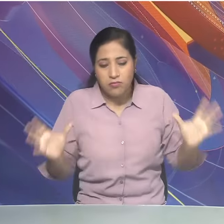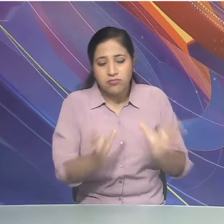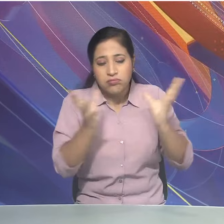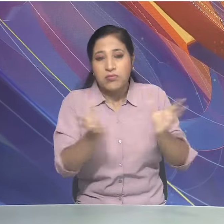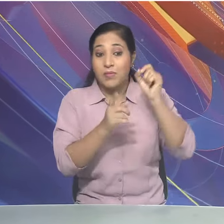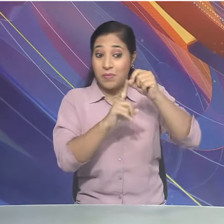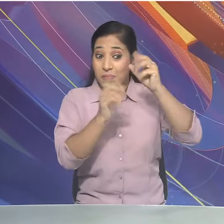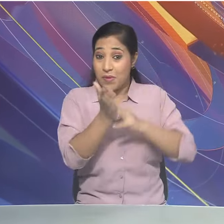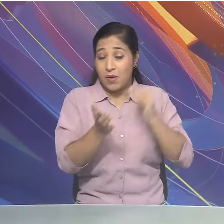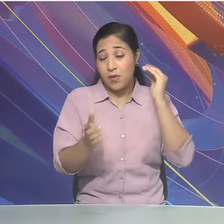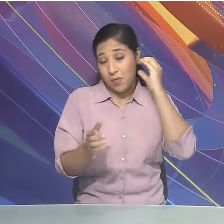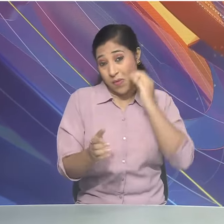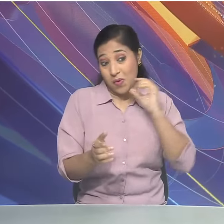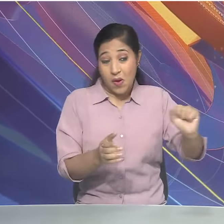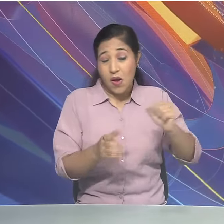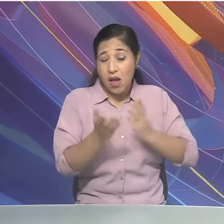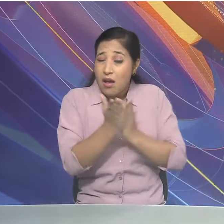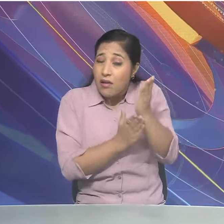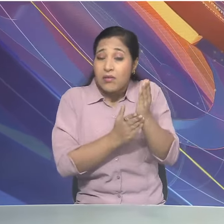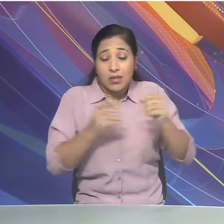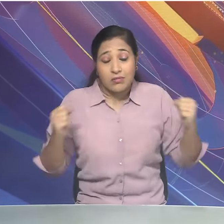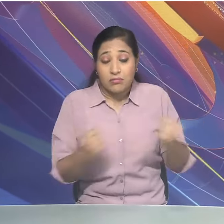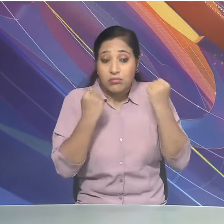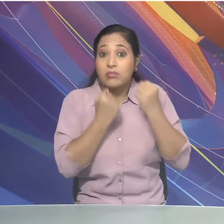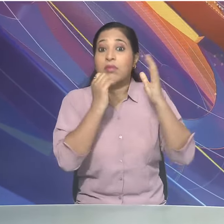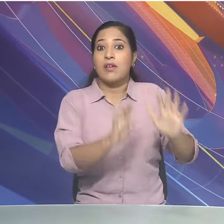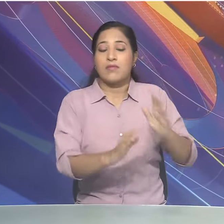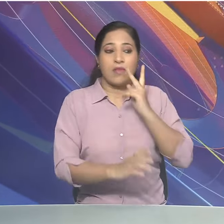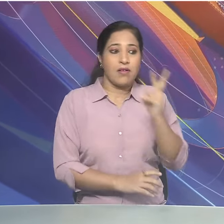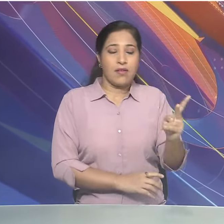के पीएम के निरंतर प्रयासों की ही एक कड़ी है